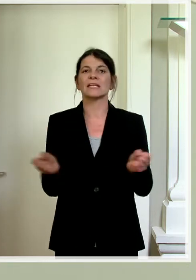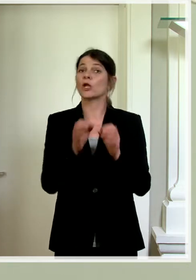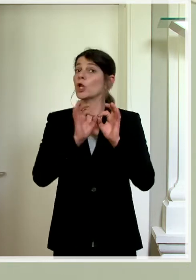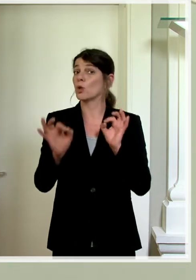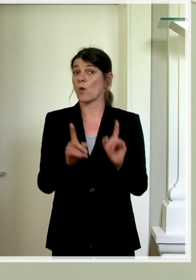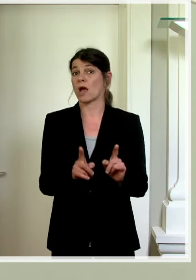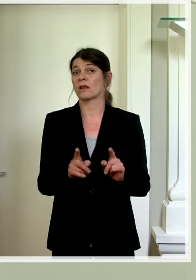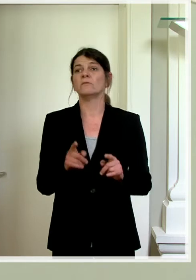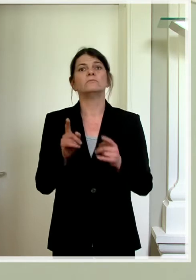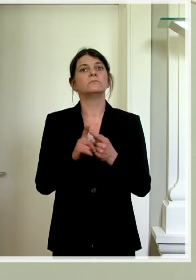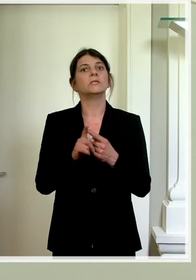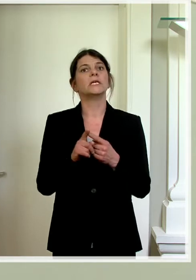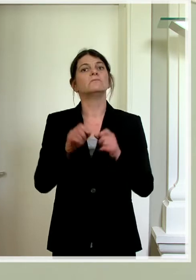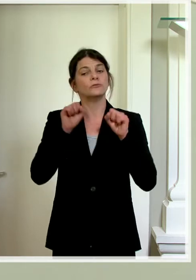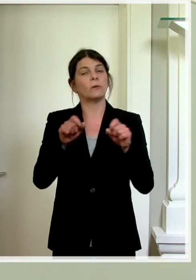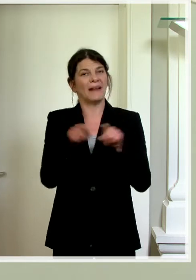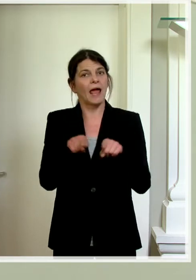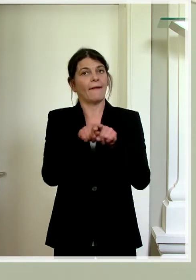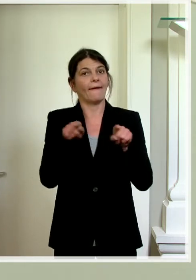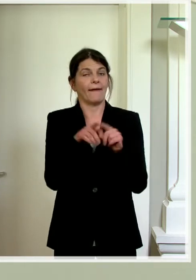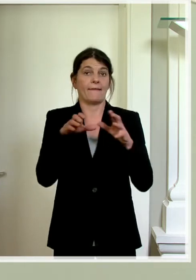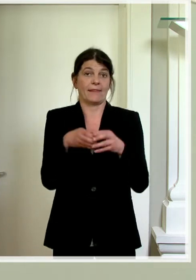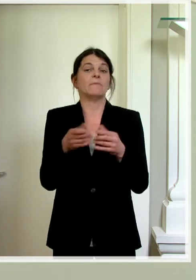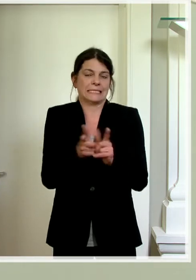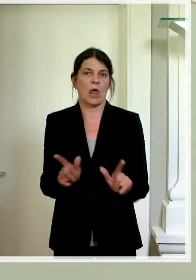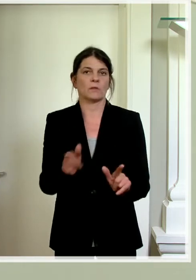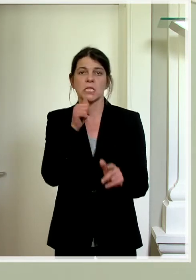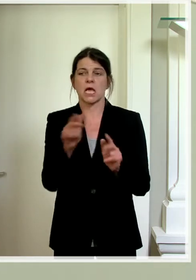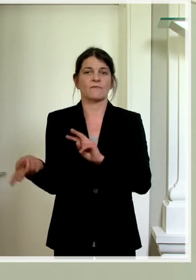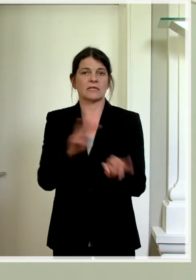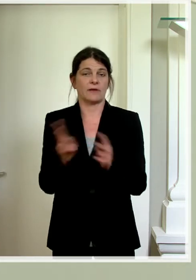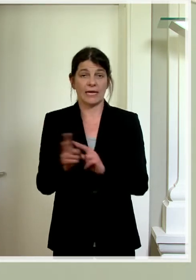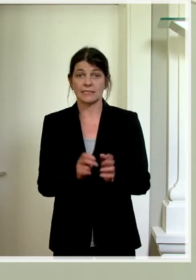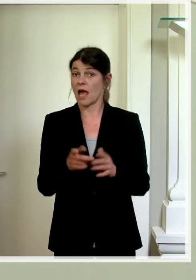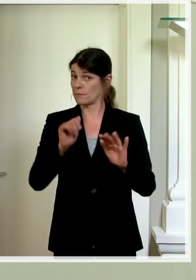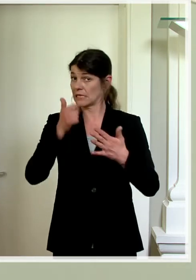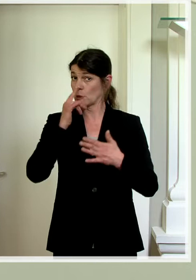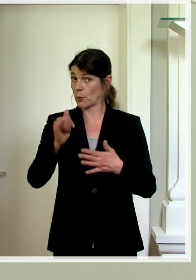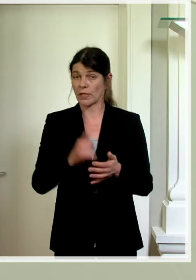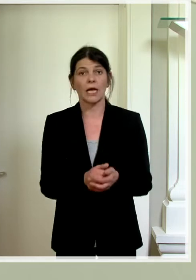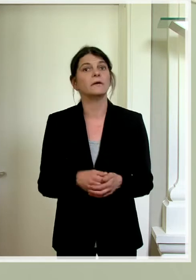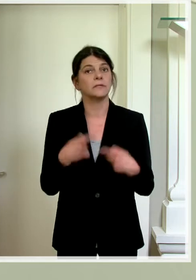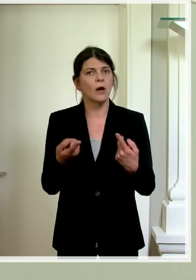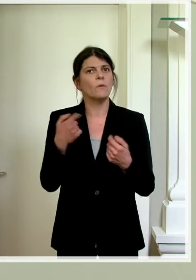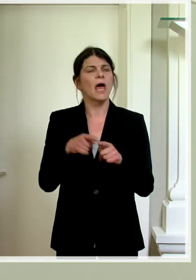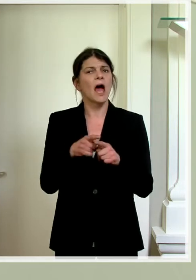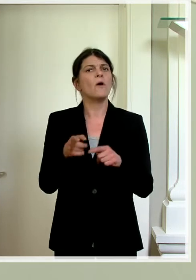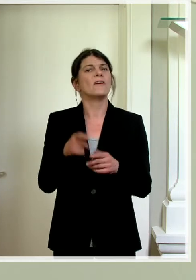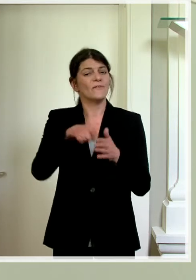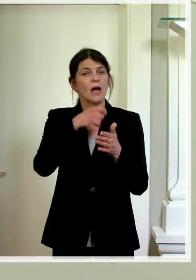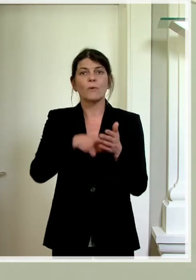in beständigen Teams zulässig. Ab dem 6. Juni fällt zudem das Verbot, die